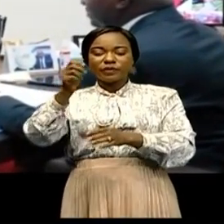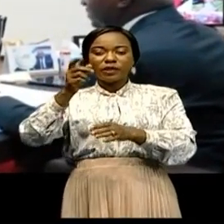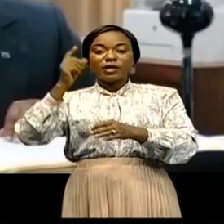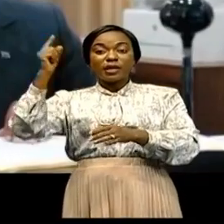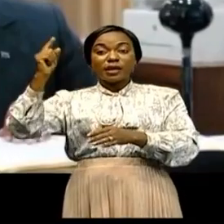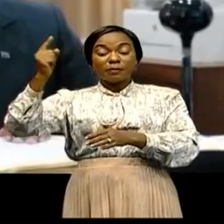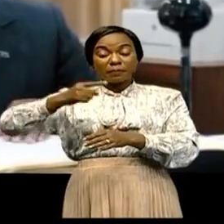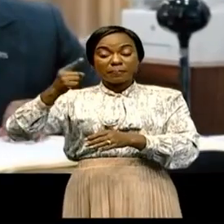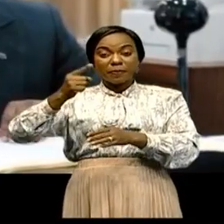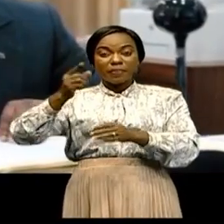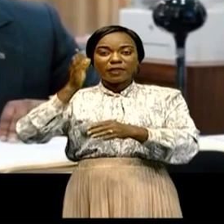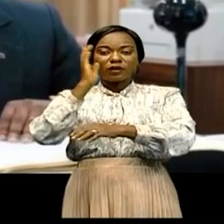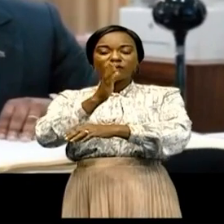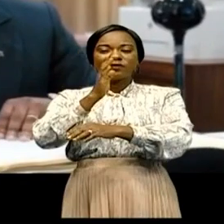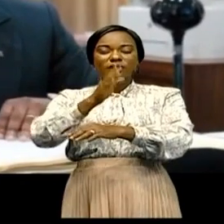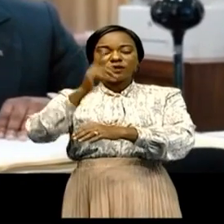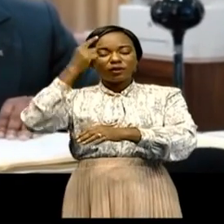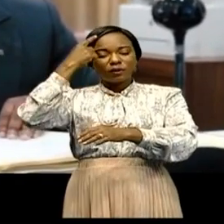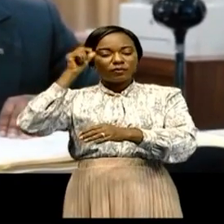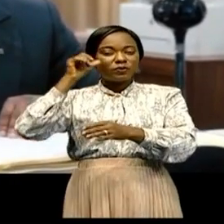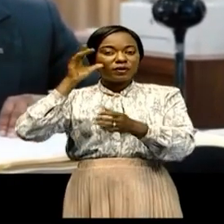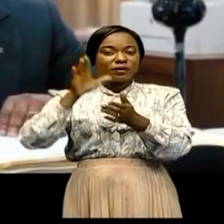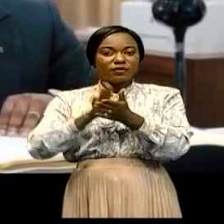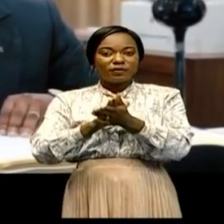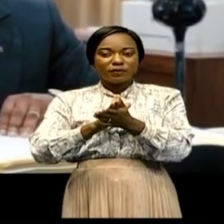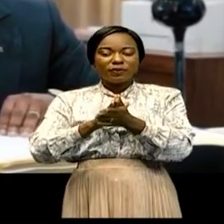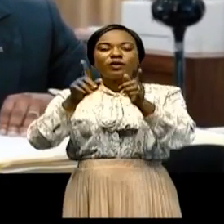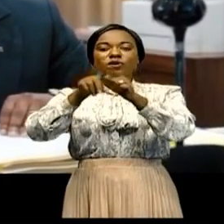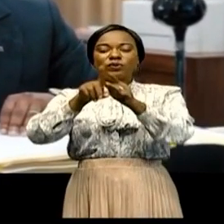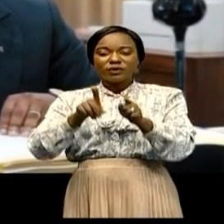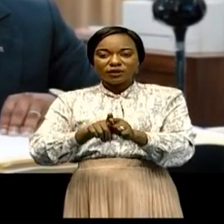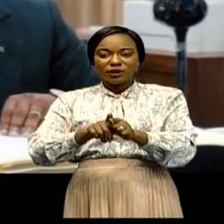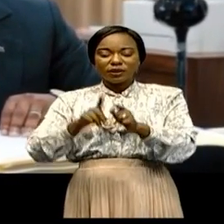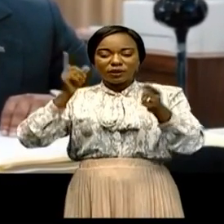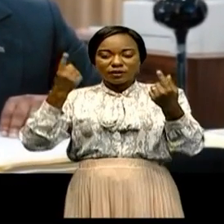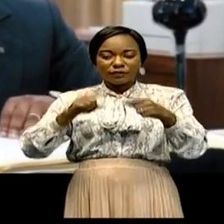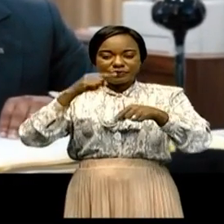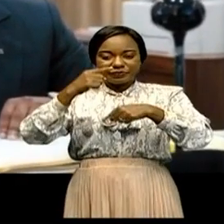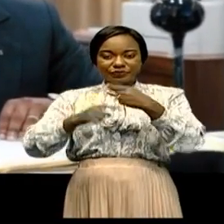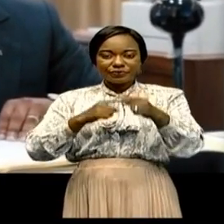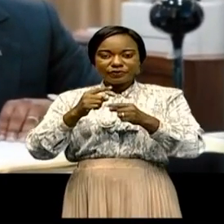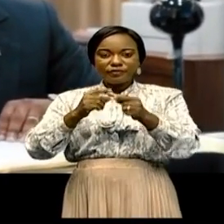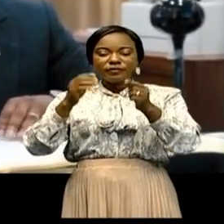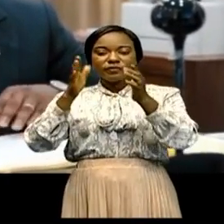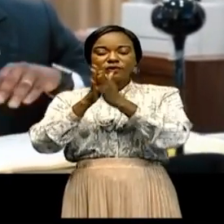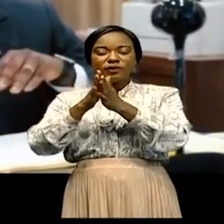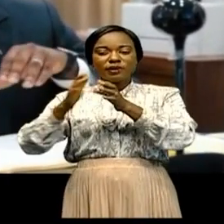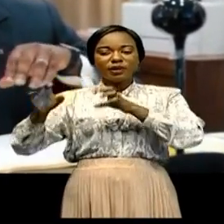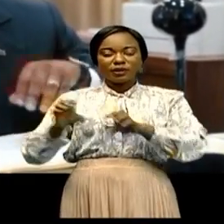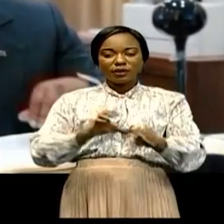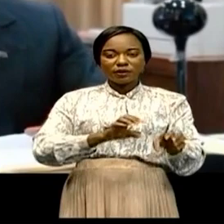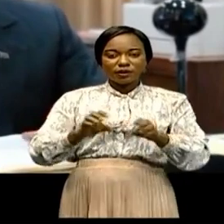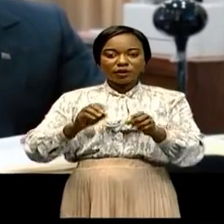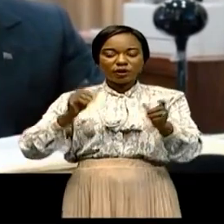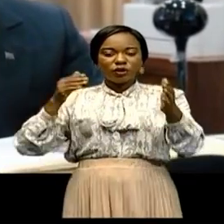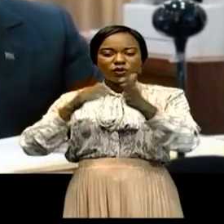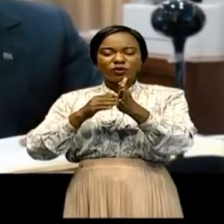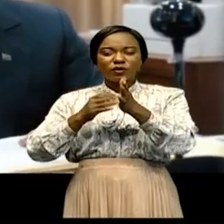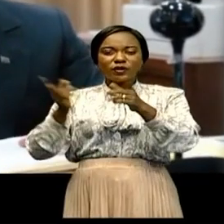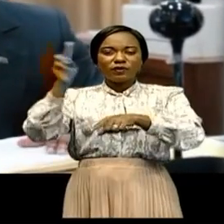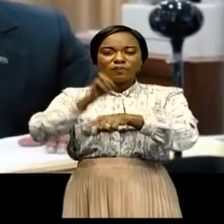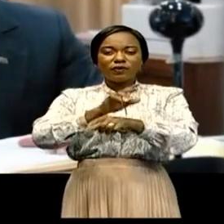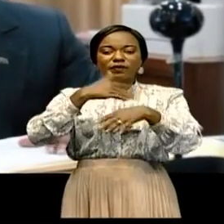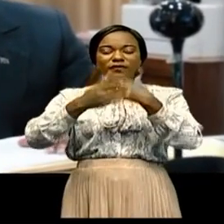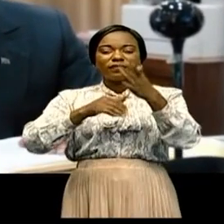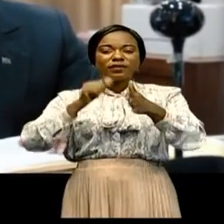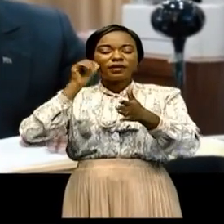africaine sur la masculinité positive, en marge du démarrage de 16 jours d'activisme contre les violences faites à la